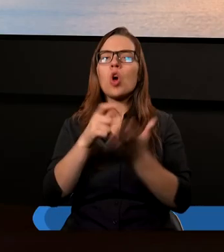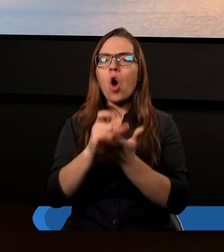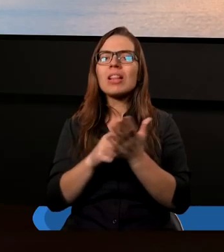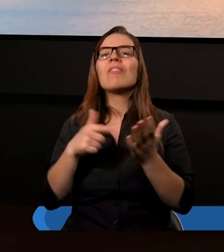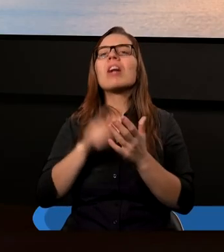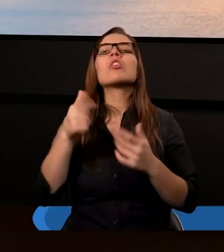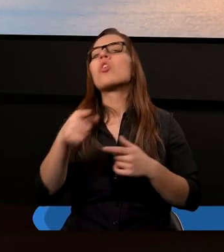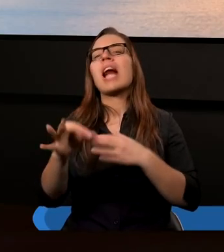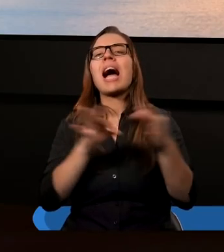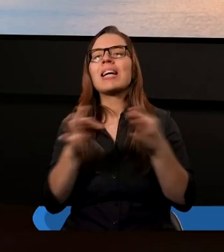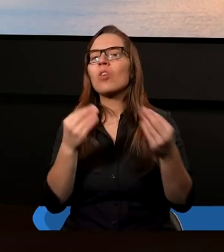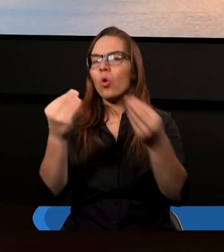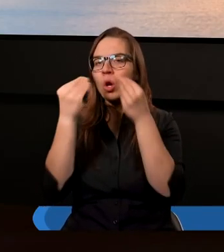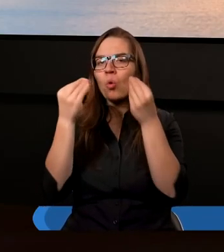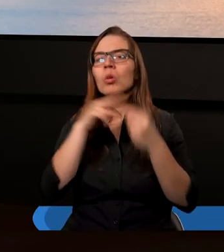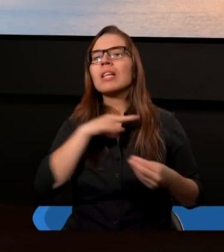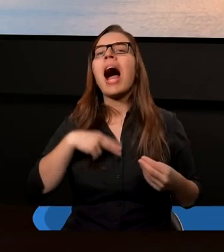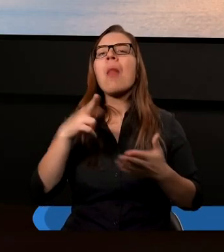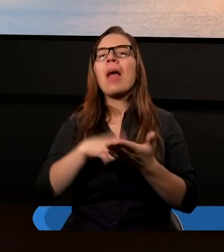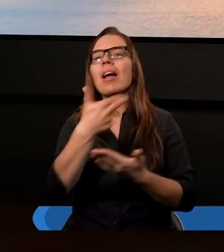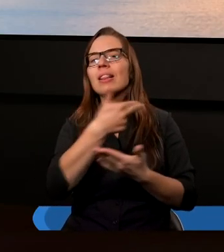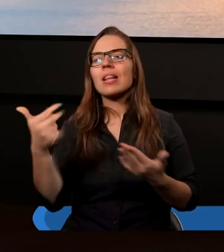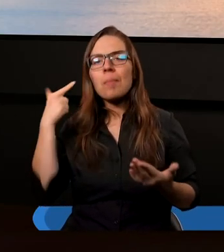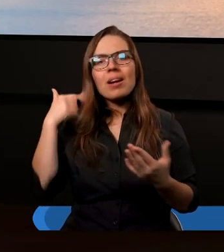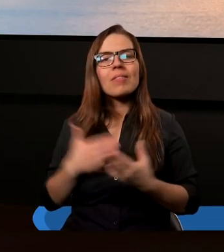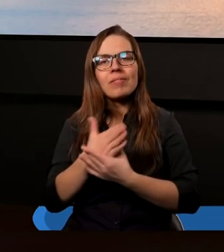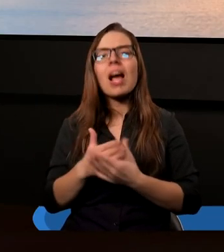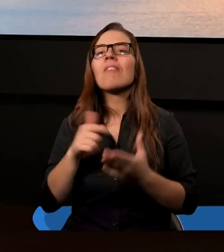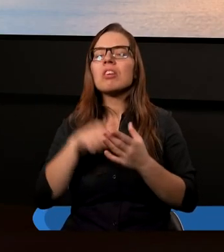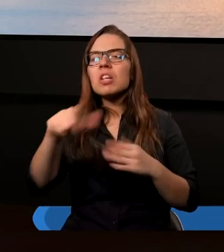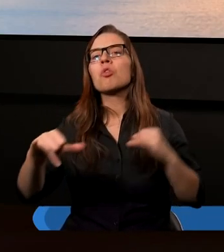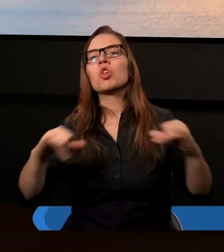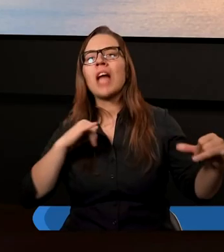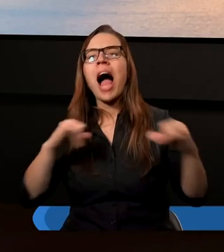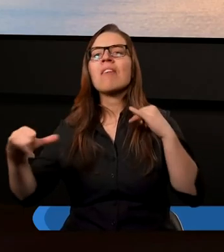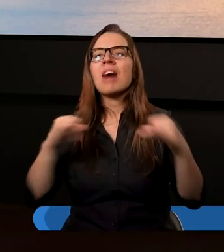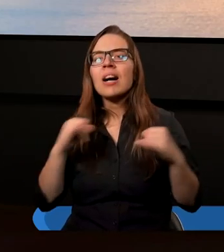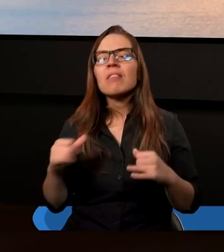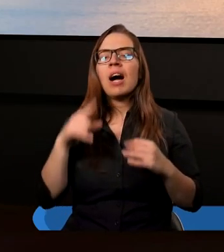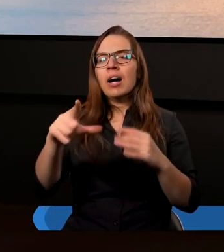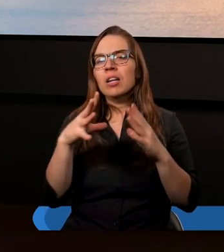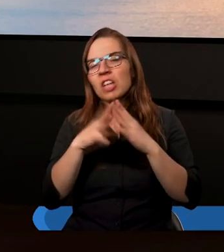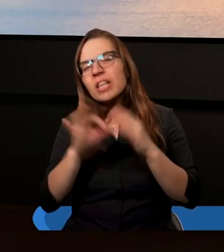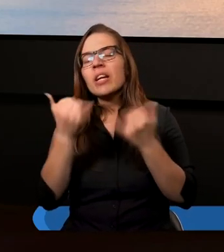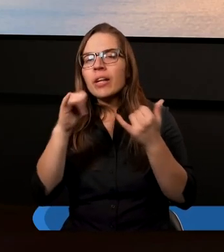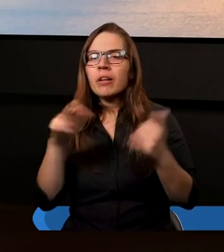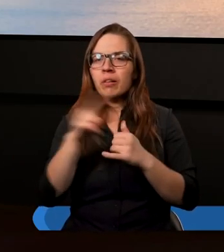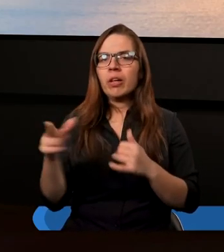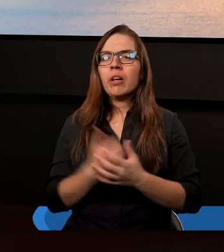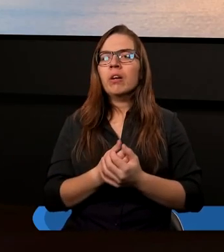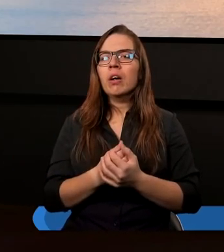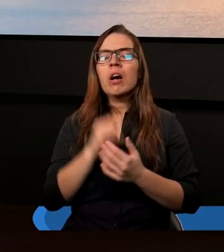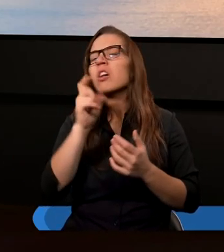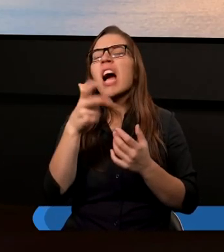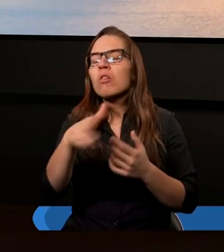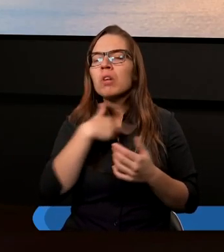co ta historia nas uczy na temat wiary? W kontekście właśnie szafarstwa, dziesięciny, jak możemy rozumieć, co